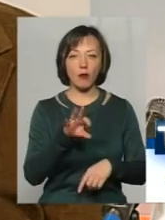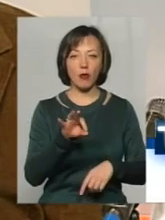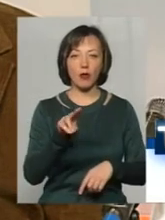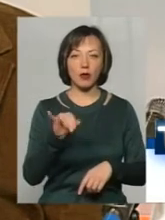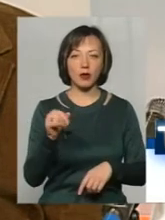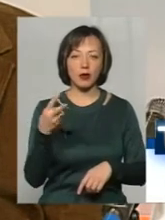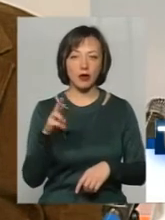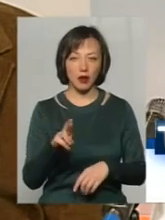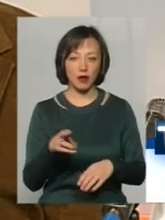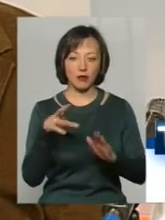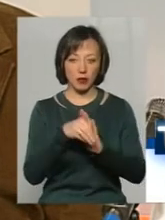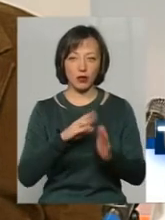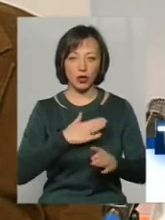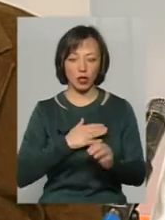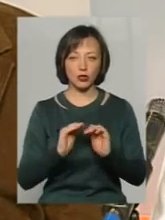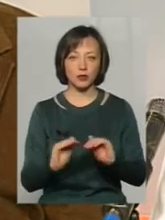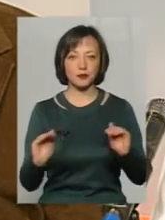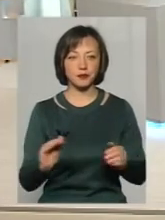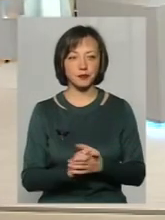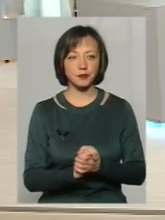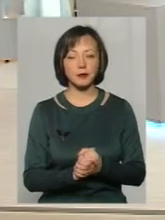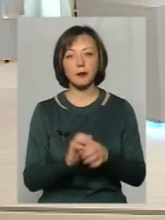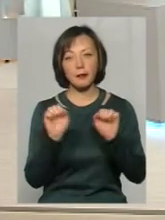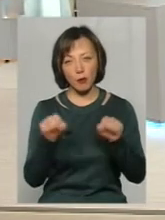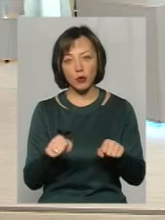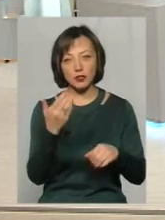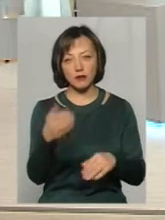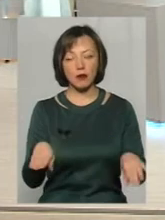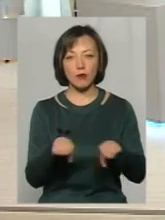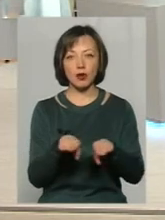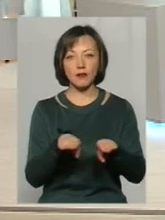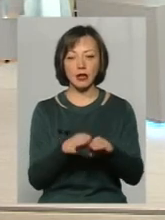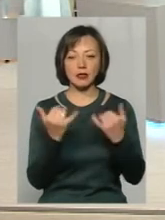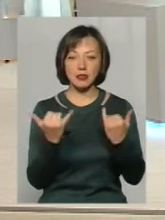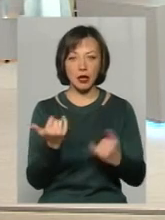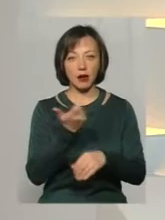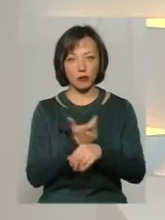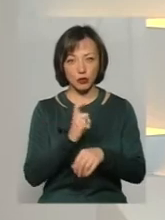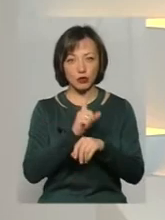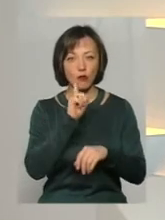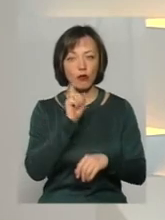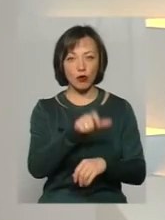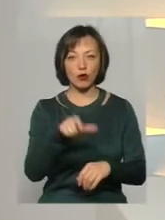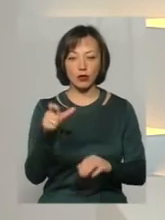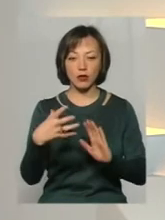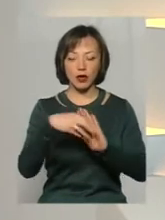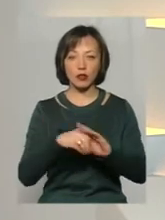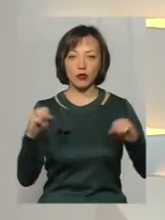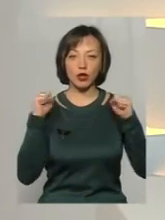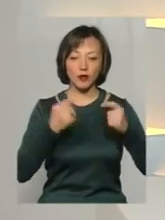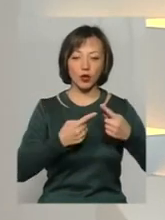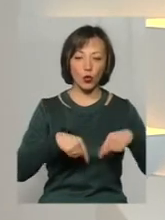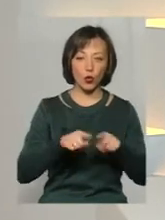прийняти, чи більше молоді тепер ж йде до спортивних гуртків,